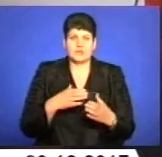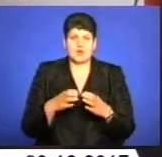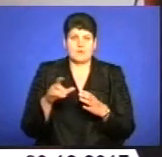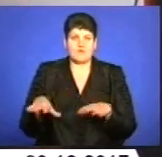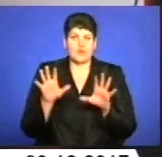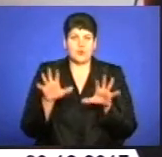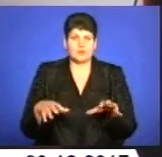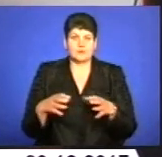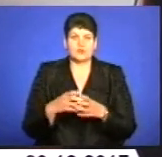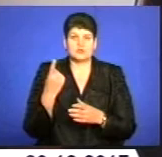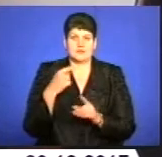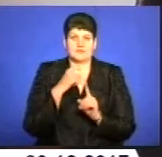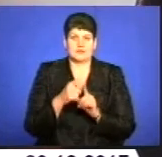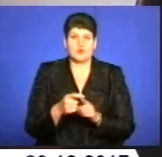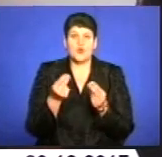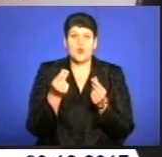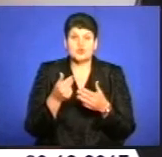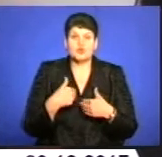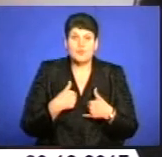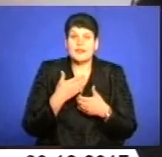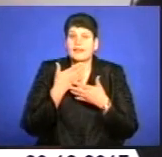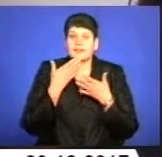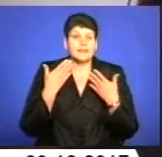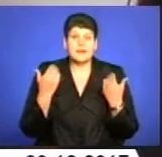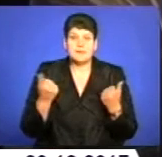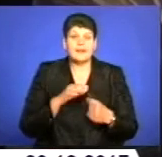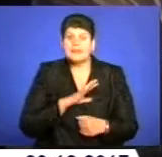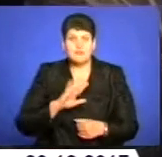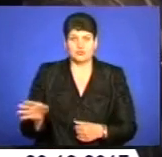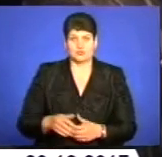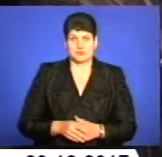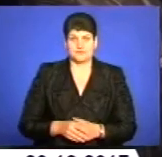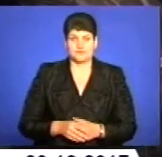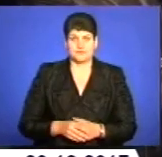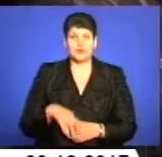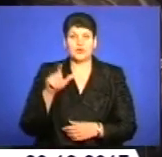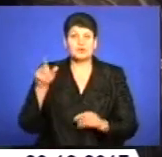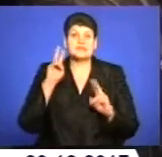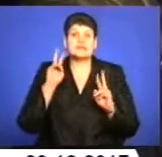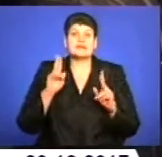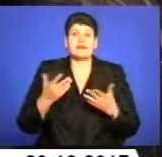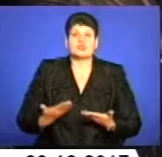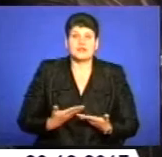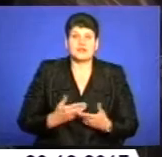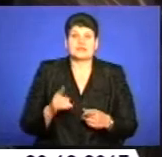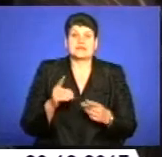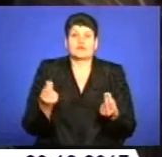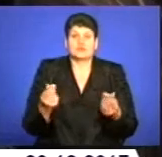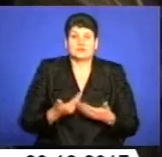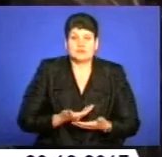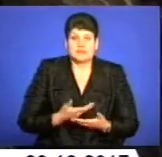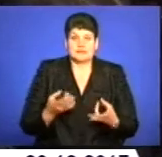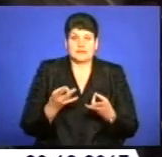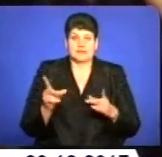голови громади, одна єдина відповідь. Грошей в мене нема і не буде. Звісно, люди не знають, як жити і за що жити, хіба що